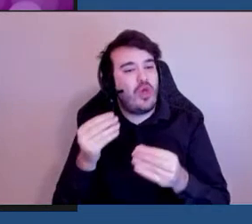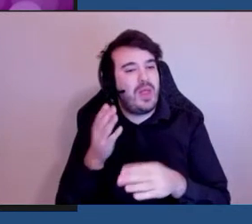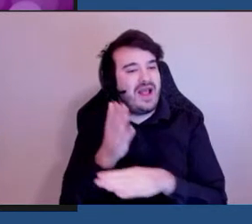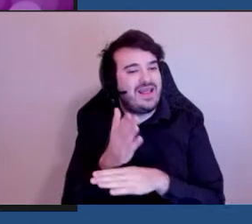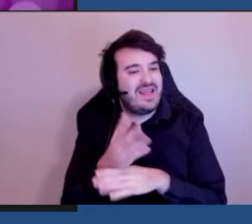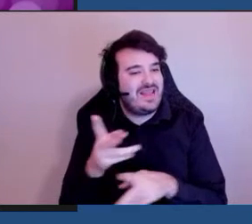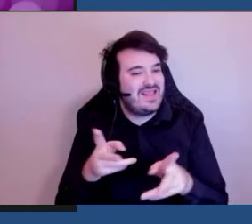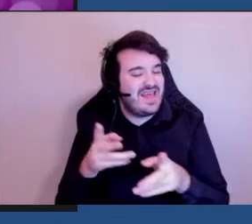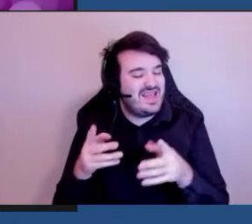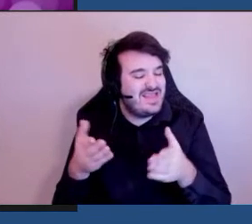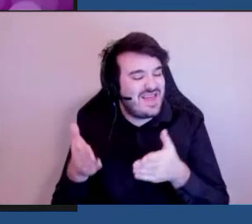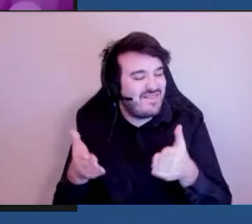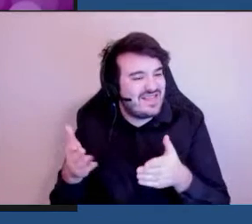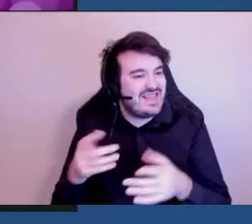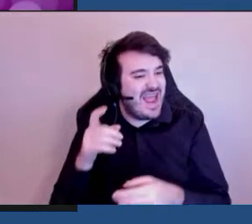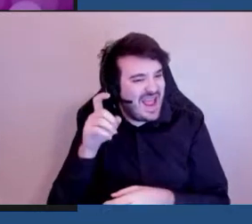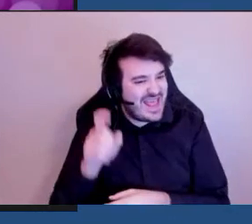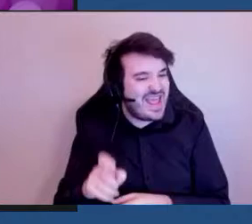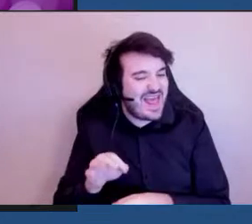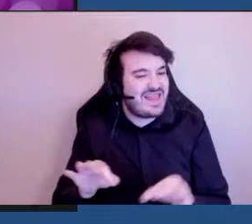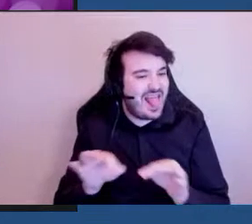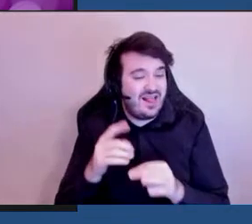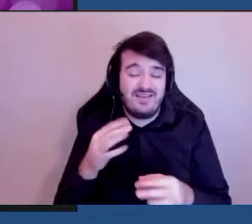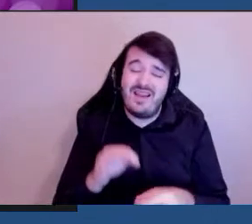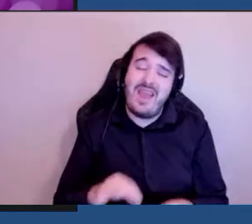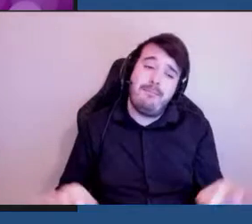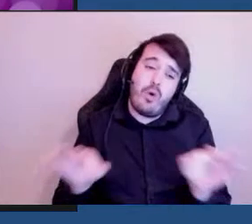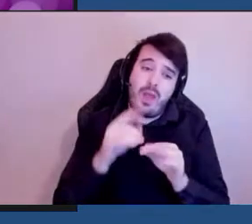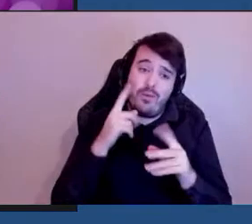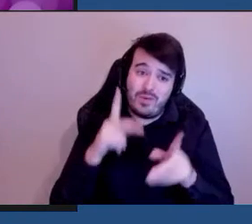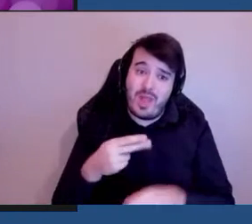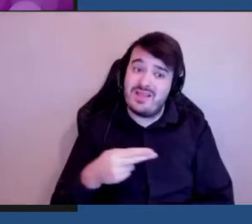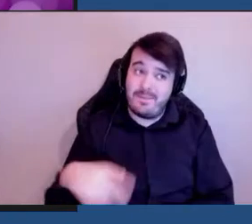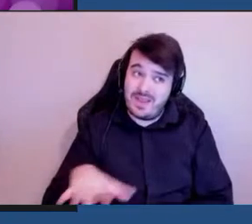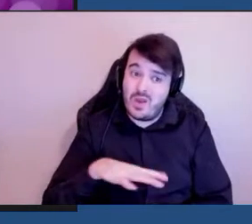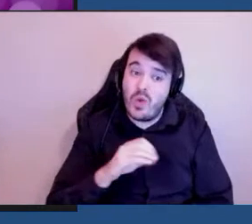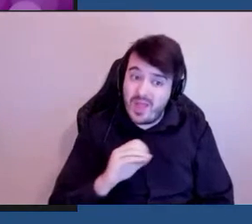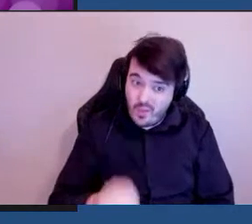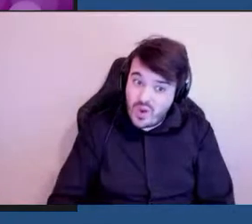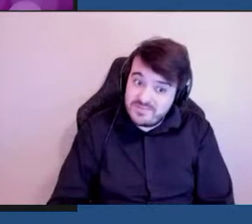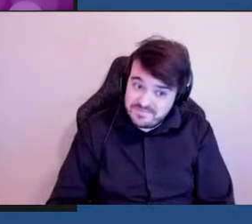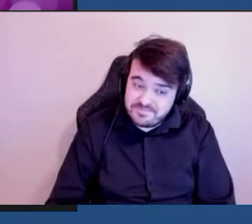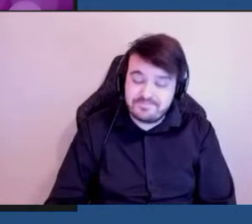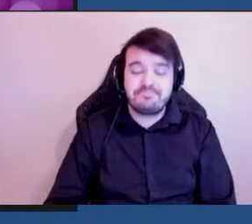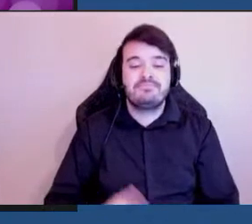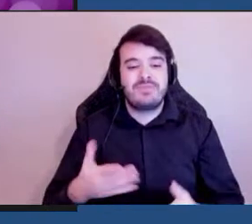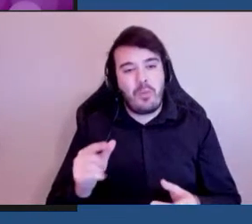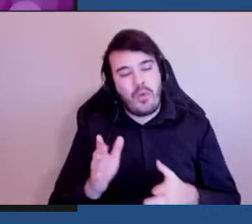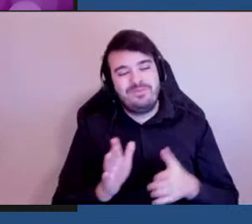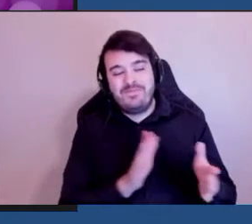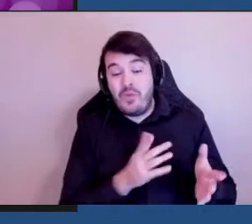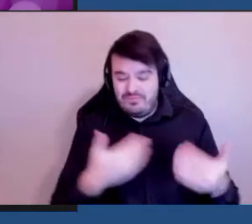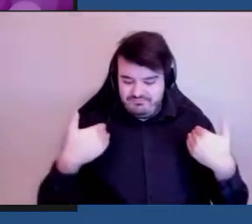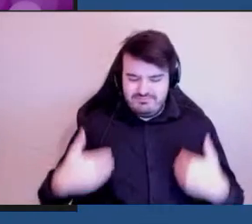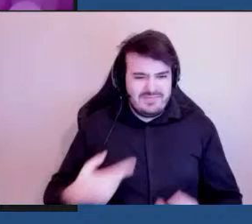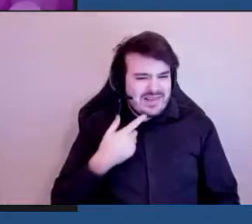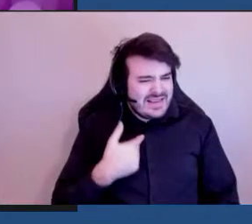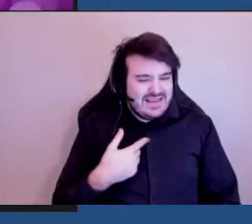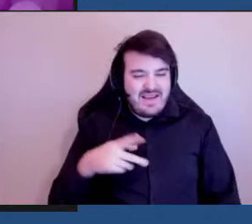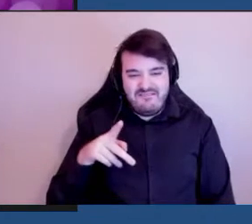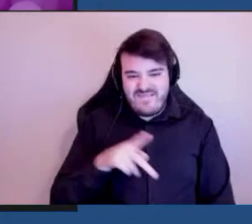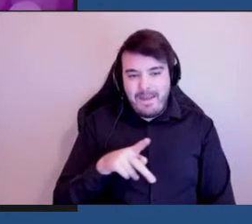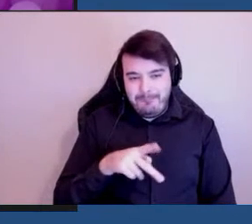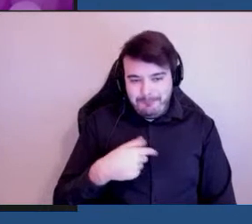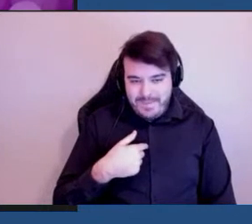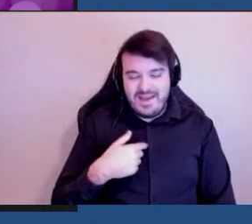besoin. fait toute la différence pour les handicapés d'Ottawa. Un petit peu sur moi maintenant. Je m'appelle Philippe.